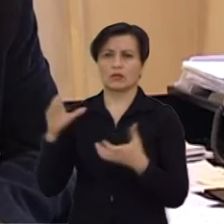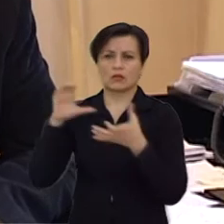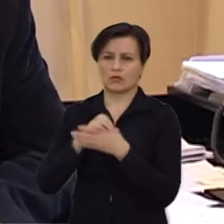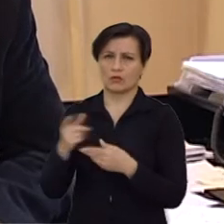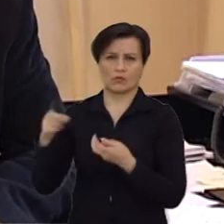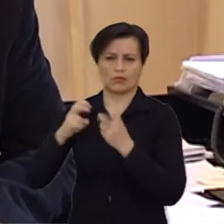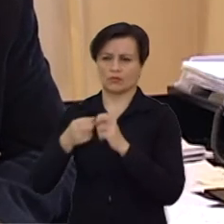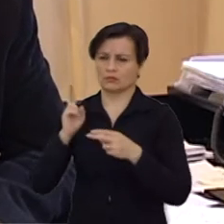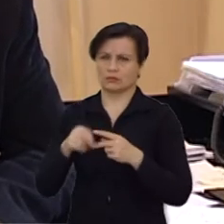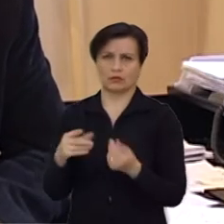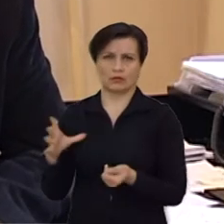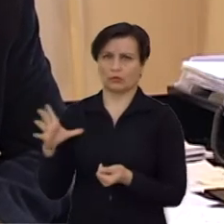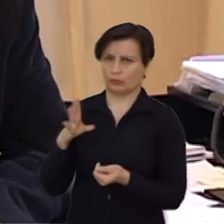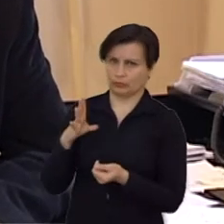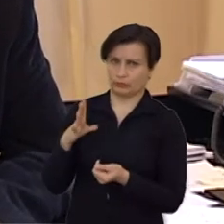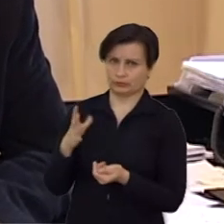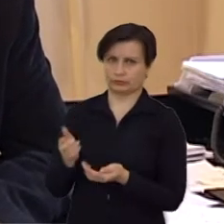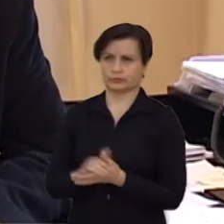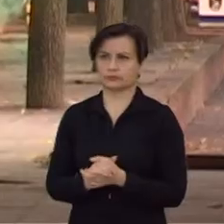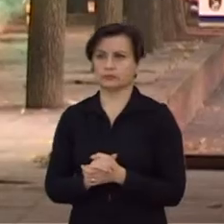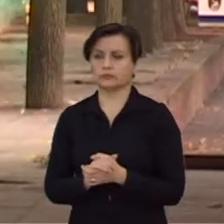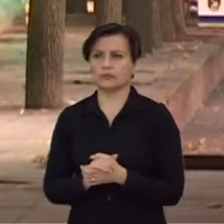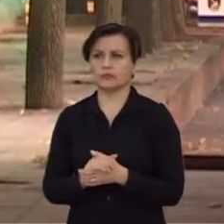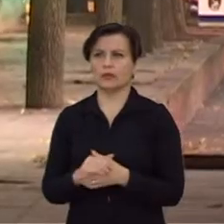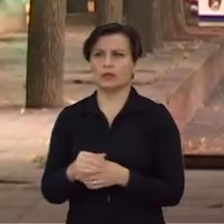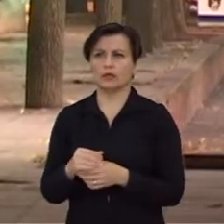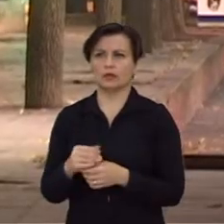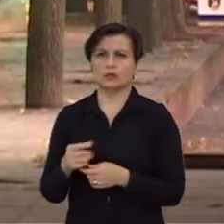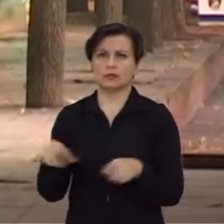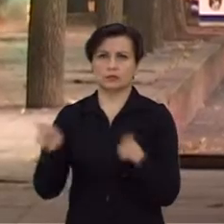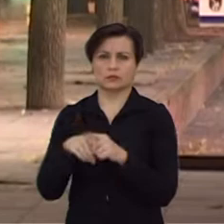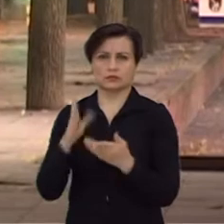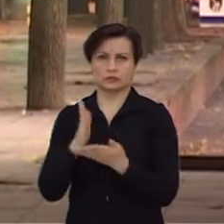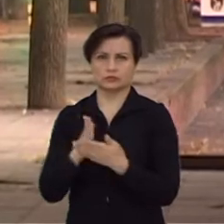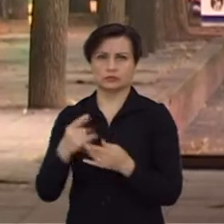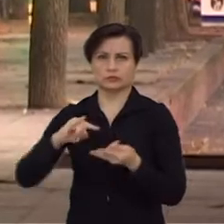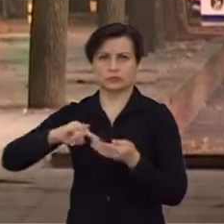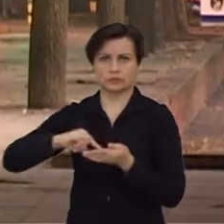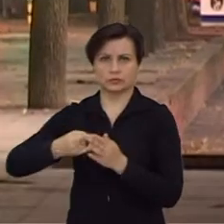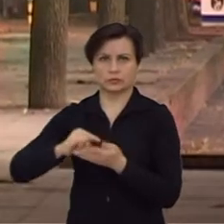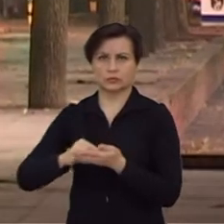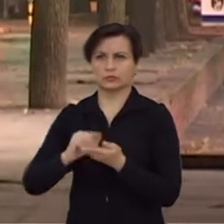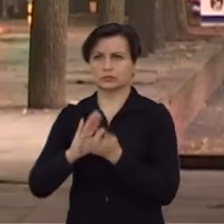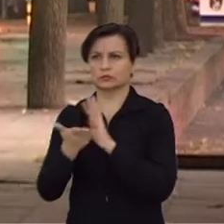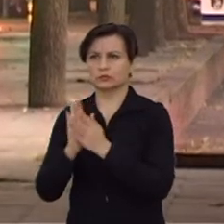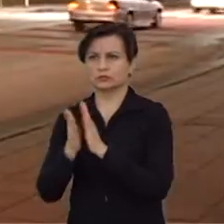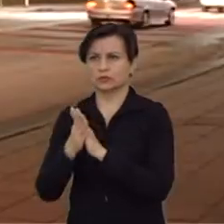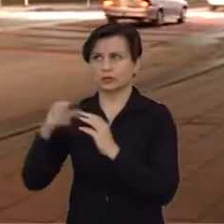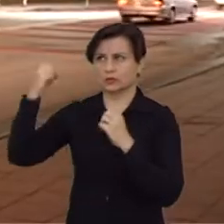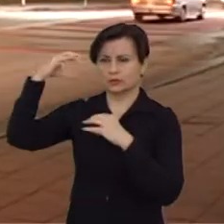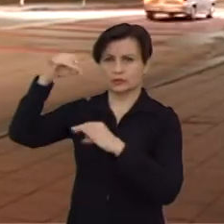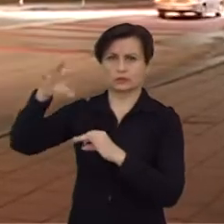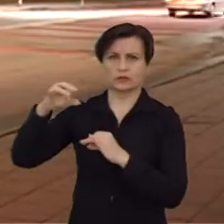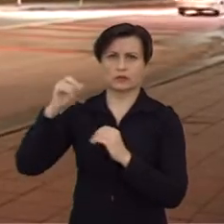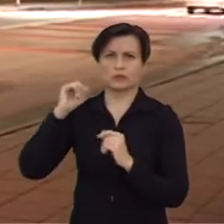noriškai šitos problemas mum išspręsti nepadeda. Turime dar planų sutvarkyti apšvietimą. Na, jeigu